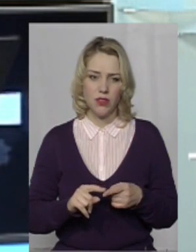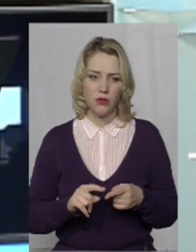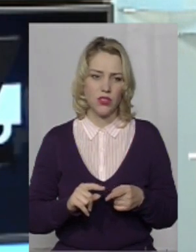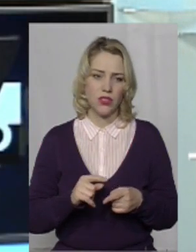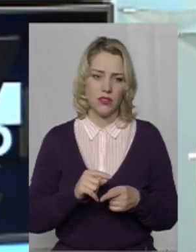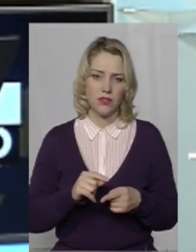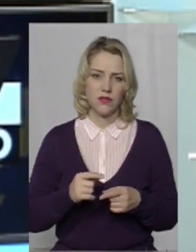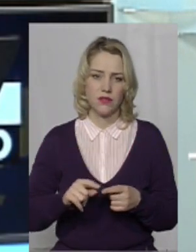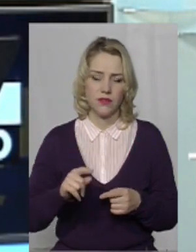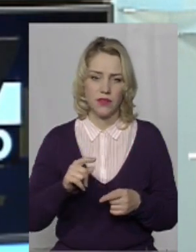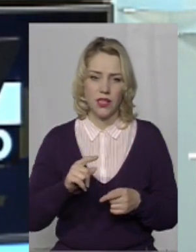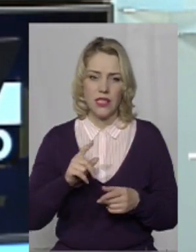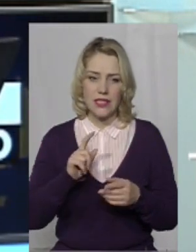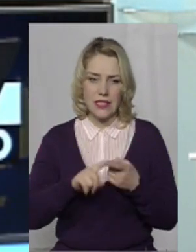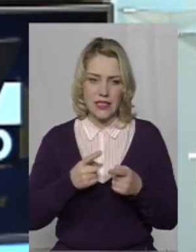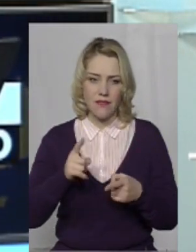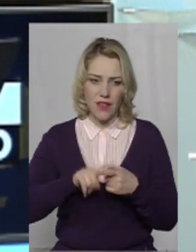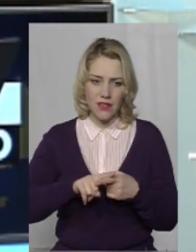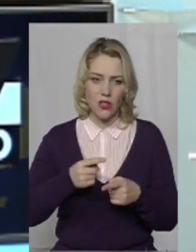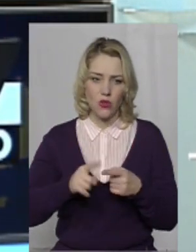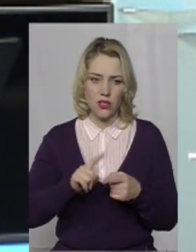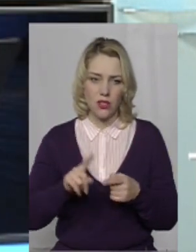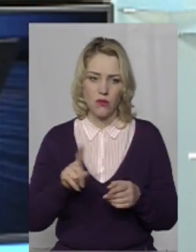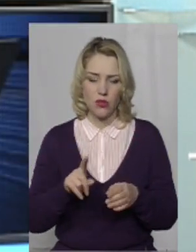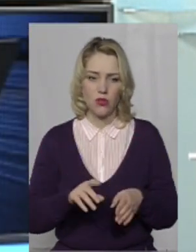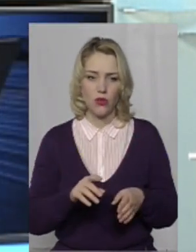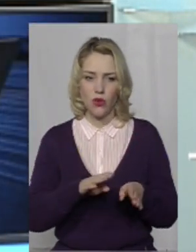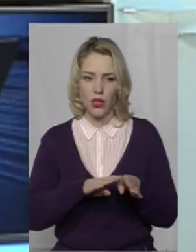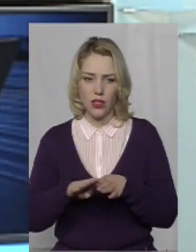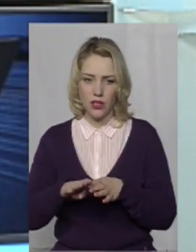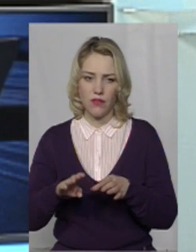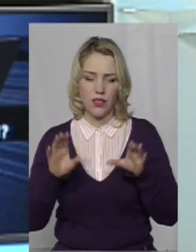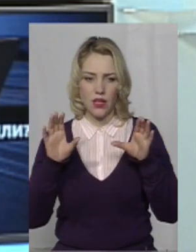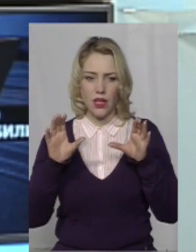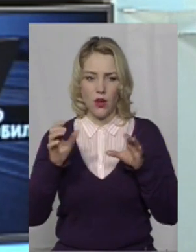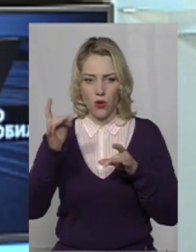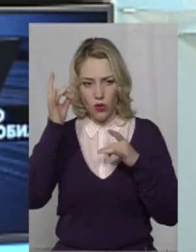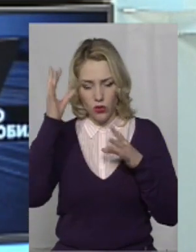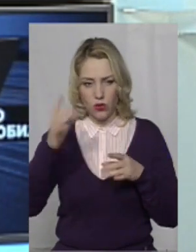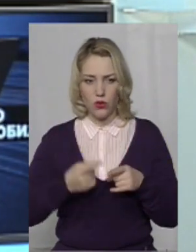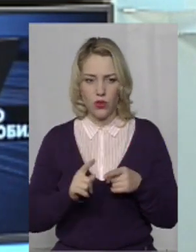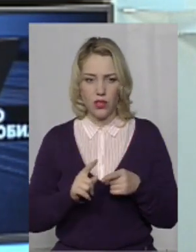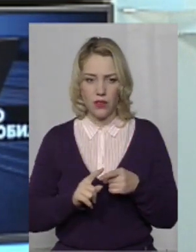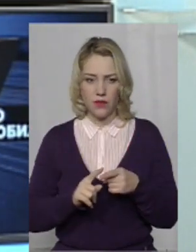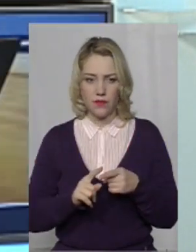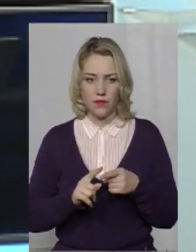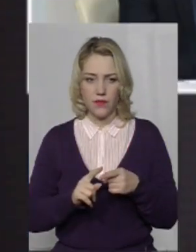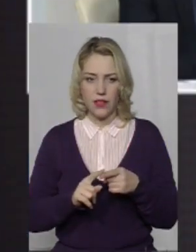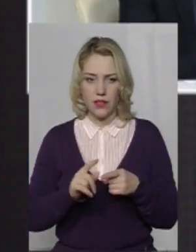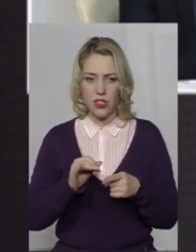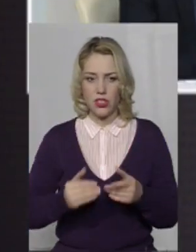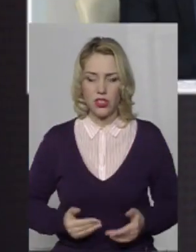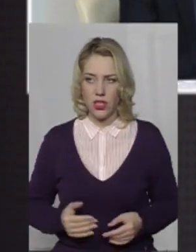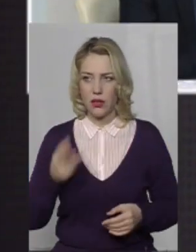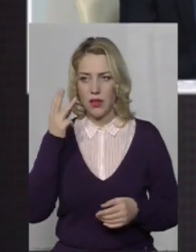області, на вашу думку, все-таки зв'язана з тим, що рівень правової освіти, правової культури все-таки у хмельничан і жителів